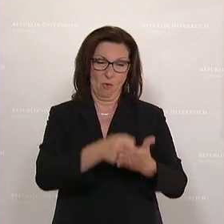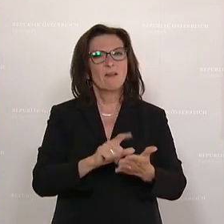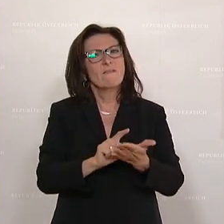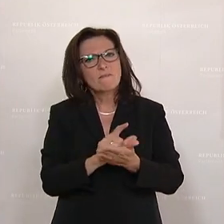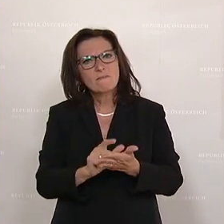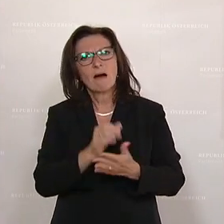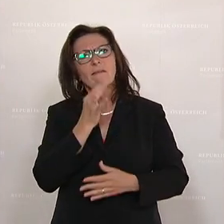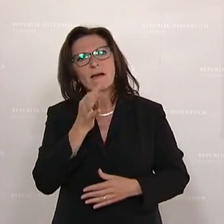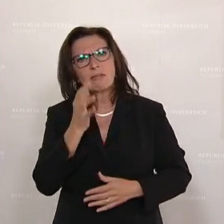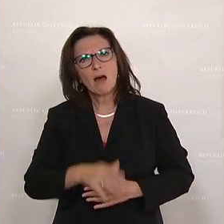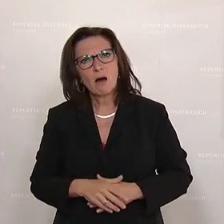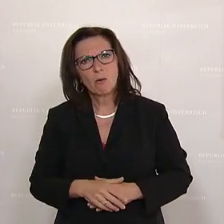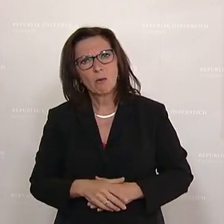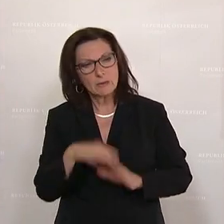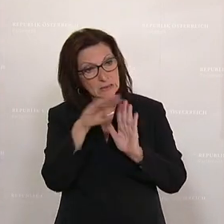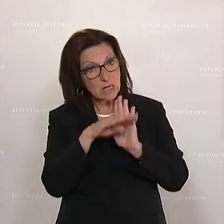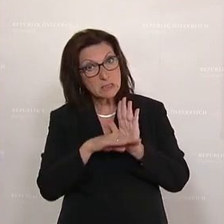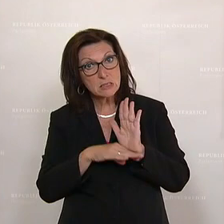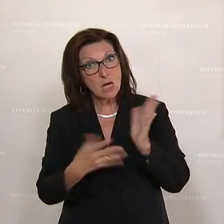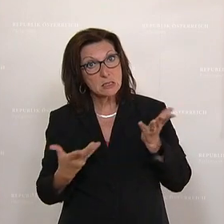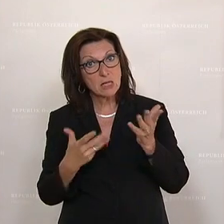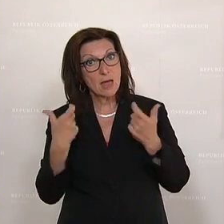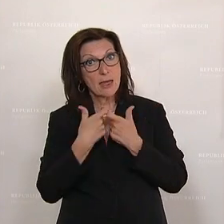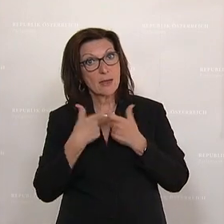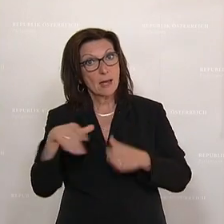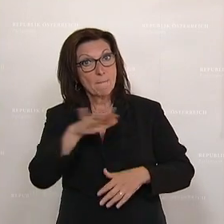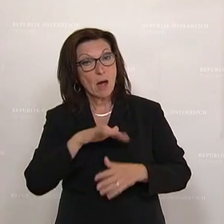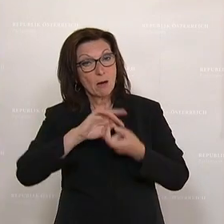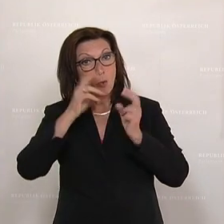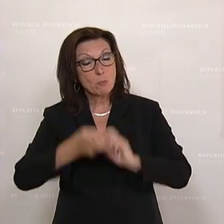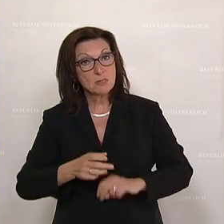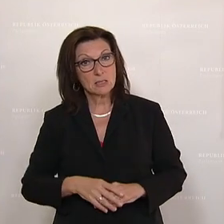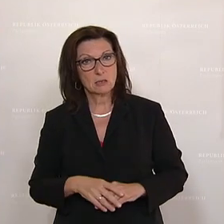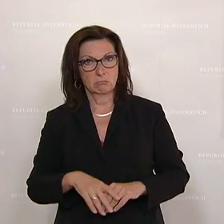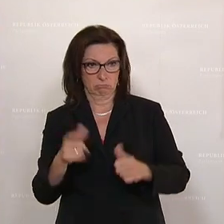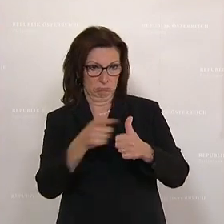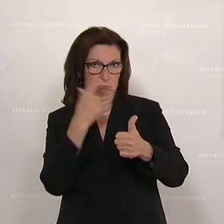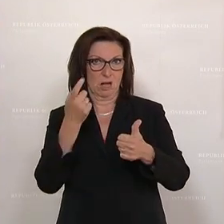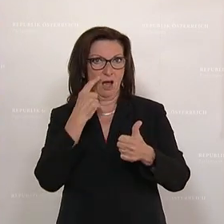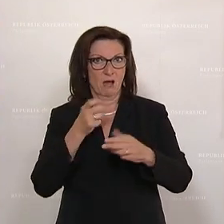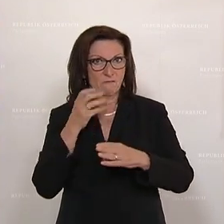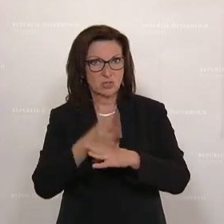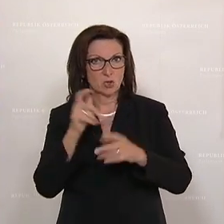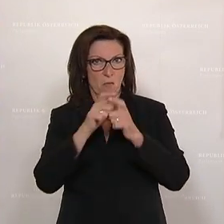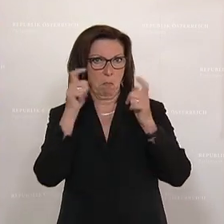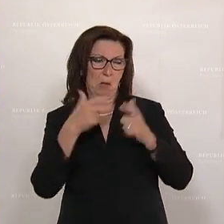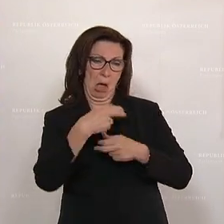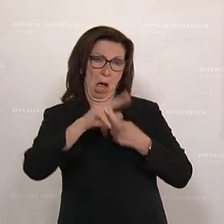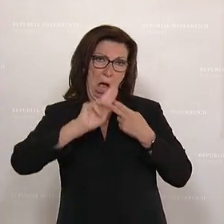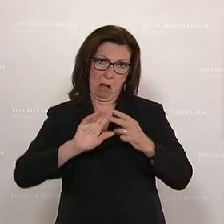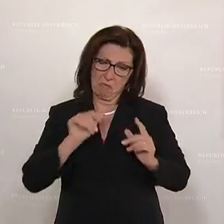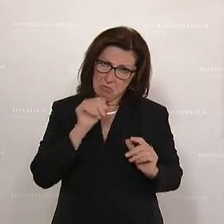die wichtigen ausstehenden Gesetzesmaterien im Energiebereich umgesetzt? Nämlich einerseits das Wasserstoffpaket, da war die Antwort jetzt nicht wirklich